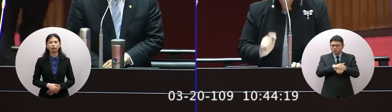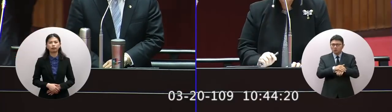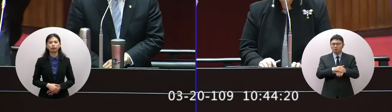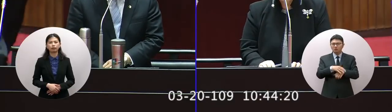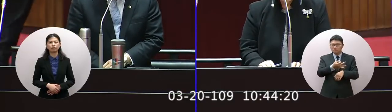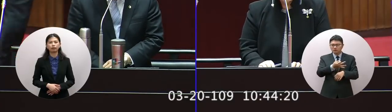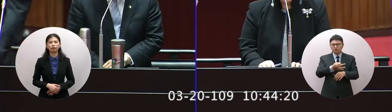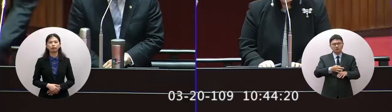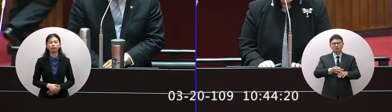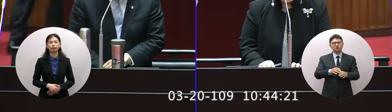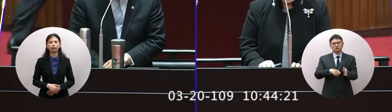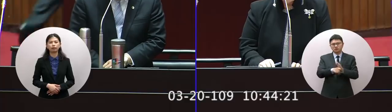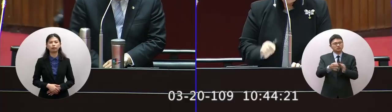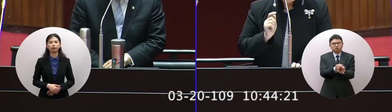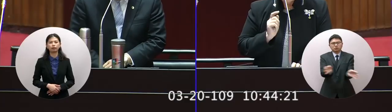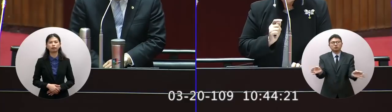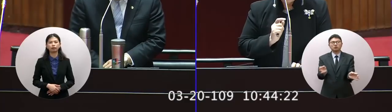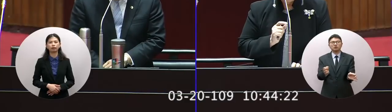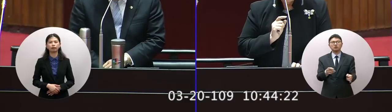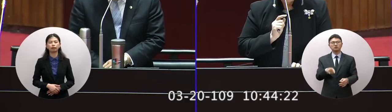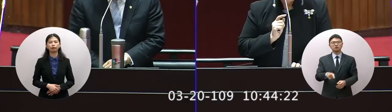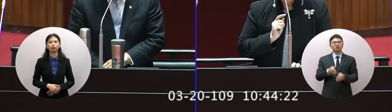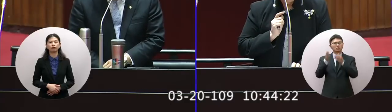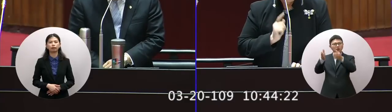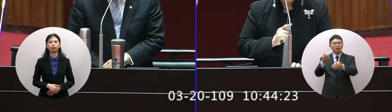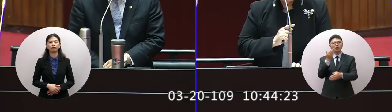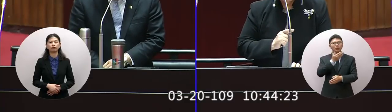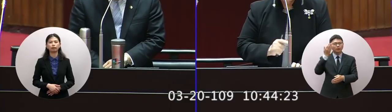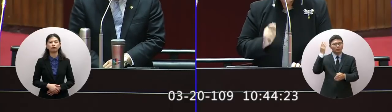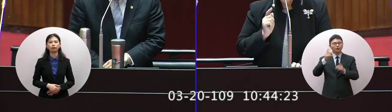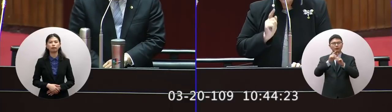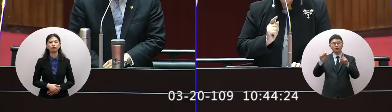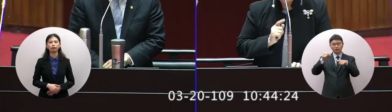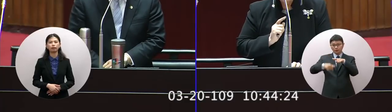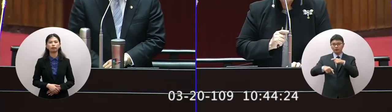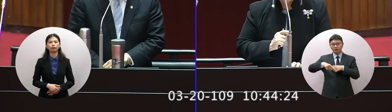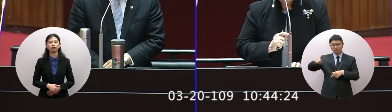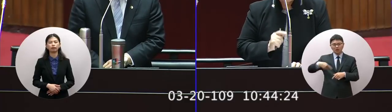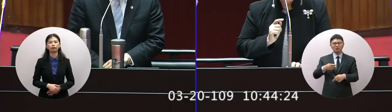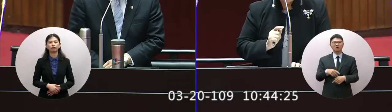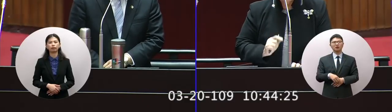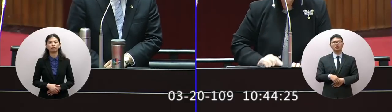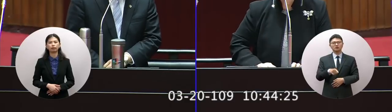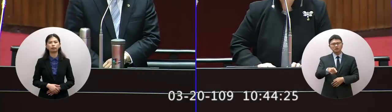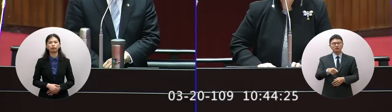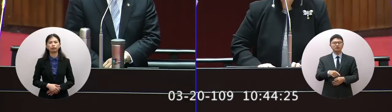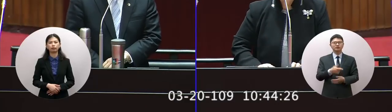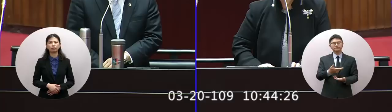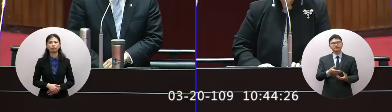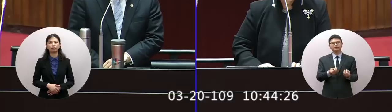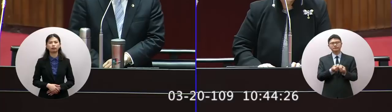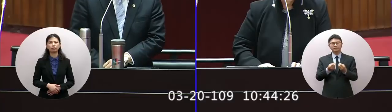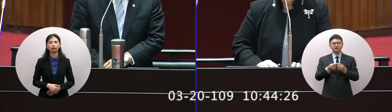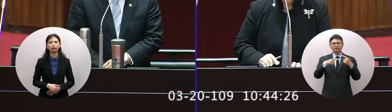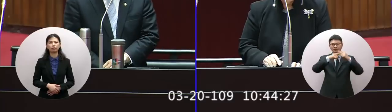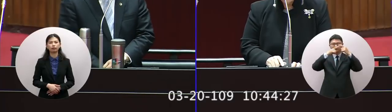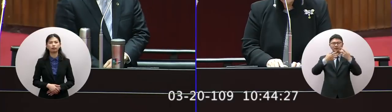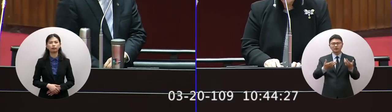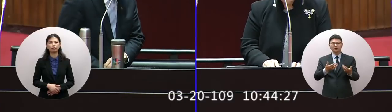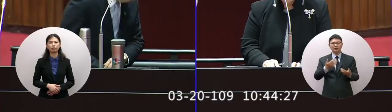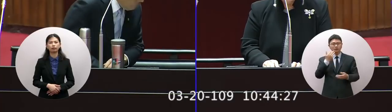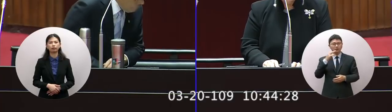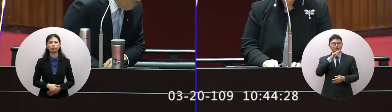還要直接撥對旅行業的旅行團的退費和消費糾紛 和無法投出團的理性連